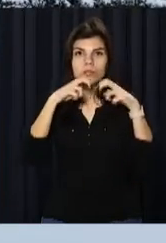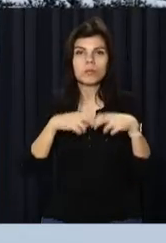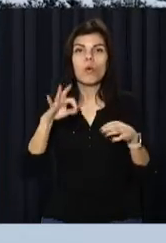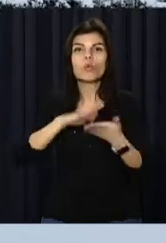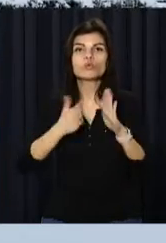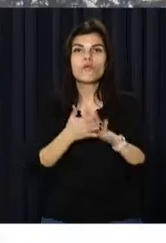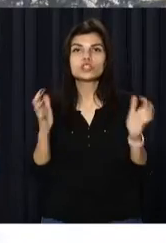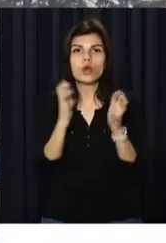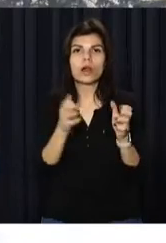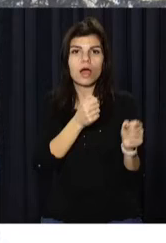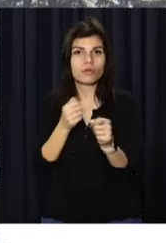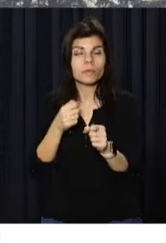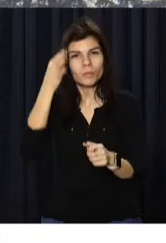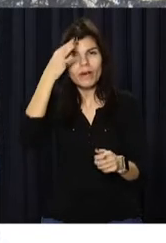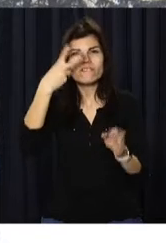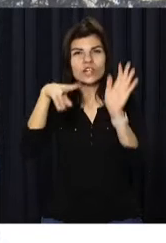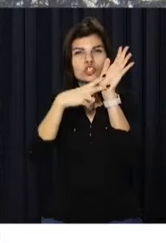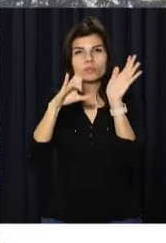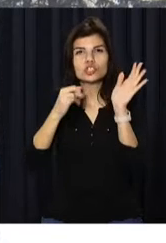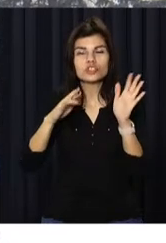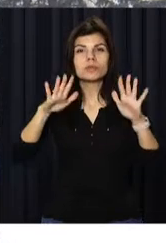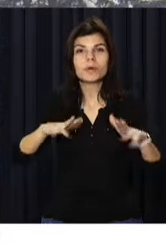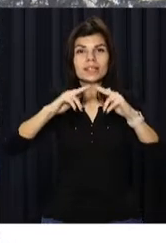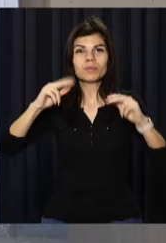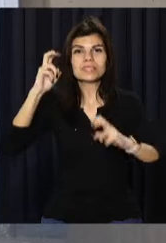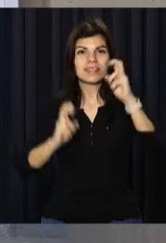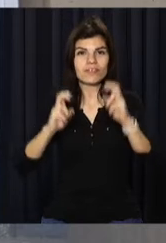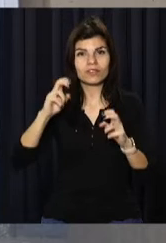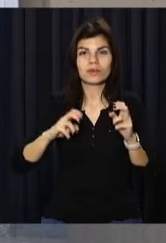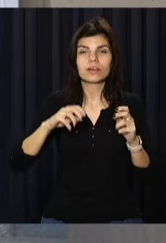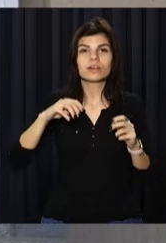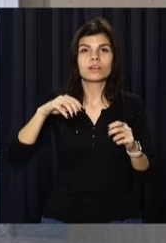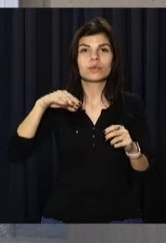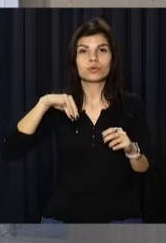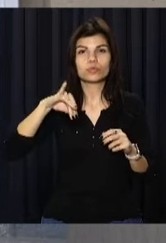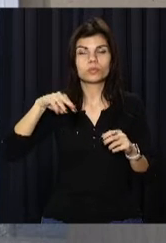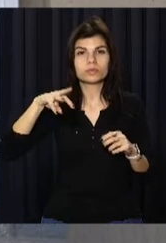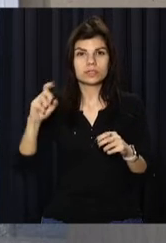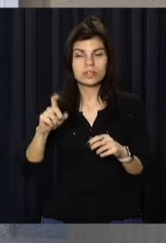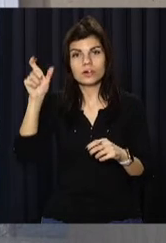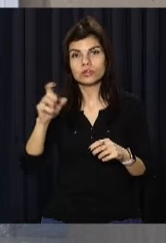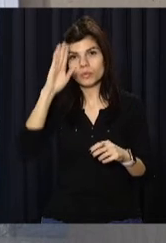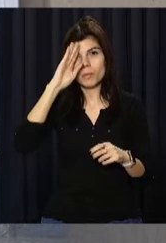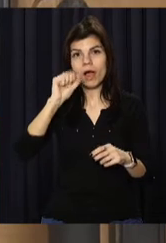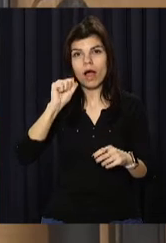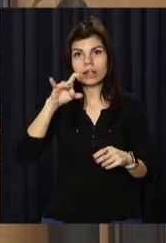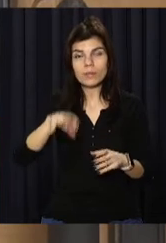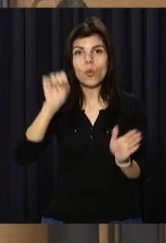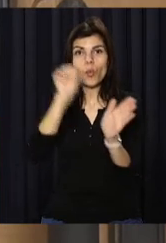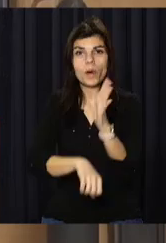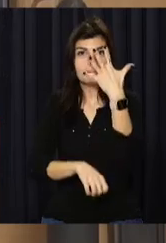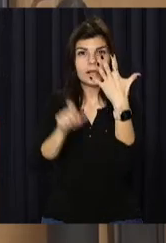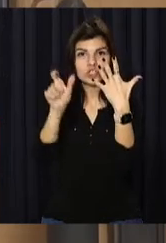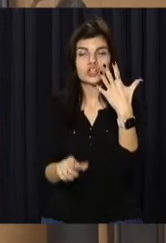України. Нагадаємо, 27 січня на Дніпровському підприємстві «Південмаш» солдат-строковик Артемі Рябчук вбив п'ятьох